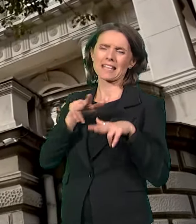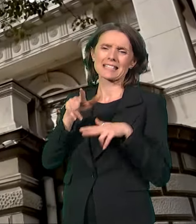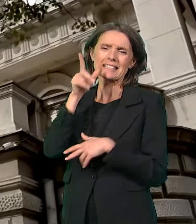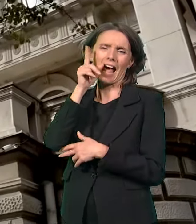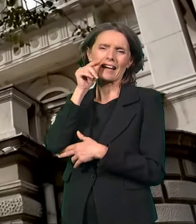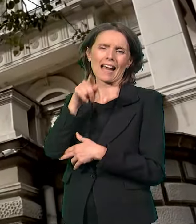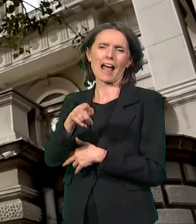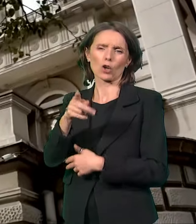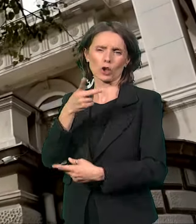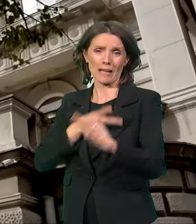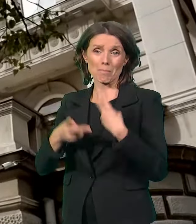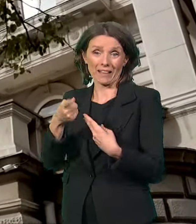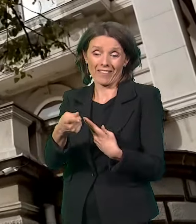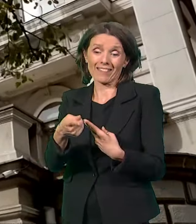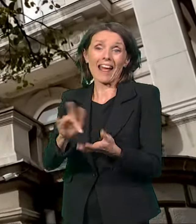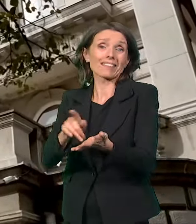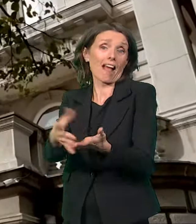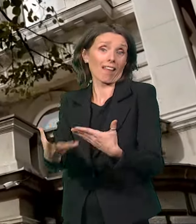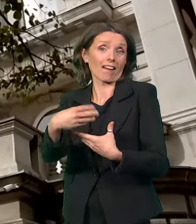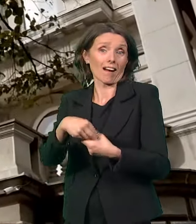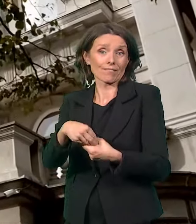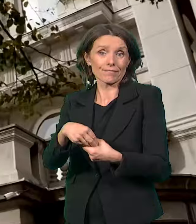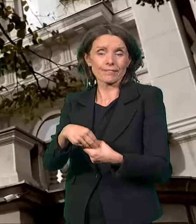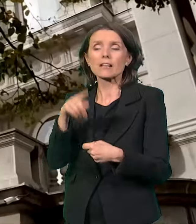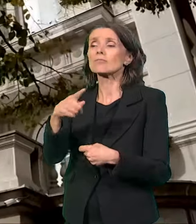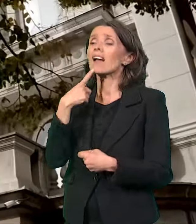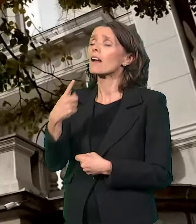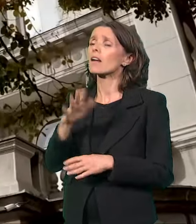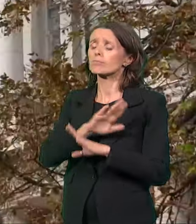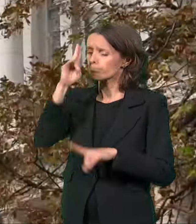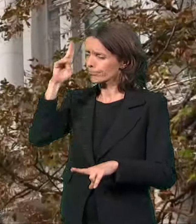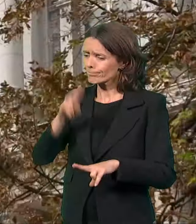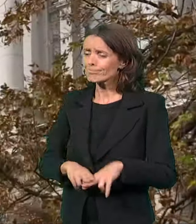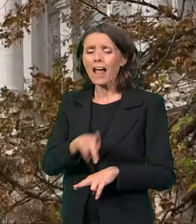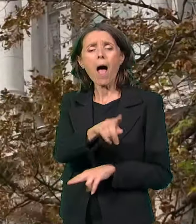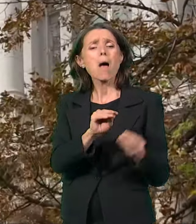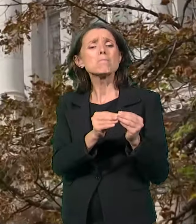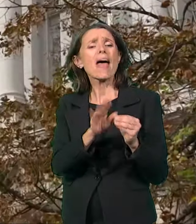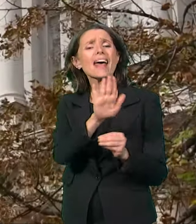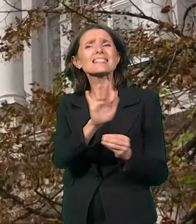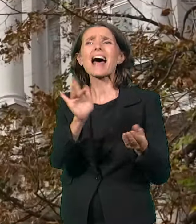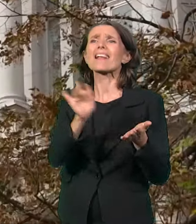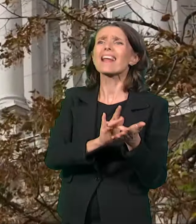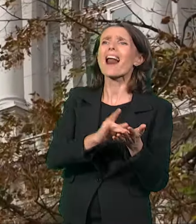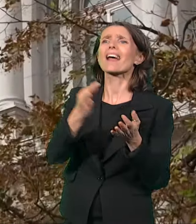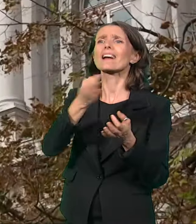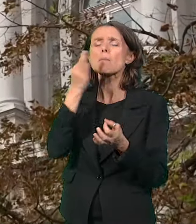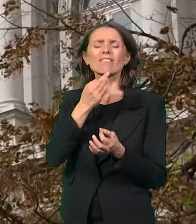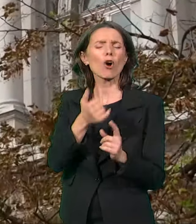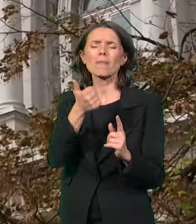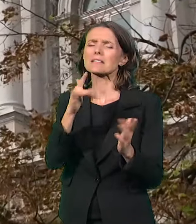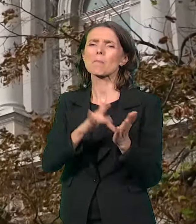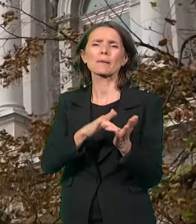u čije resor ulazivi telegraf, proglasio je berzanske depeše za poluhitne, pa su ti telegrami imali prvenstvo nad